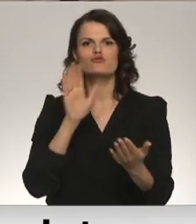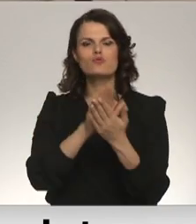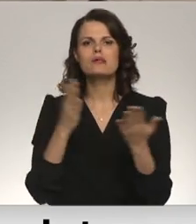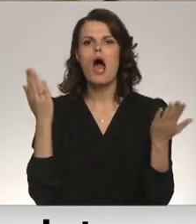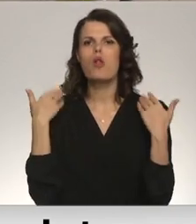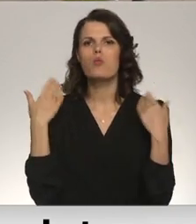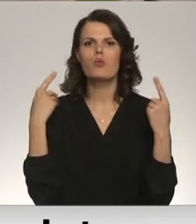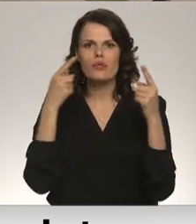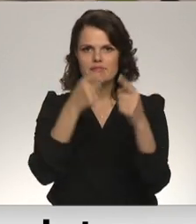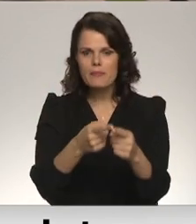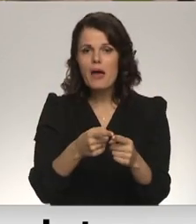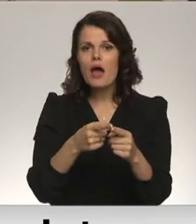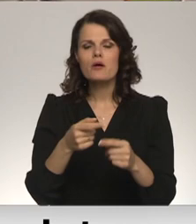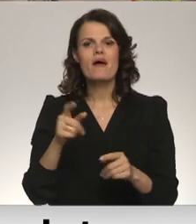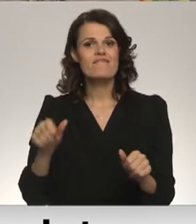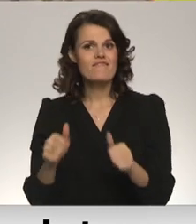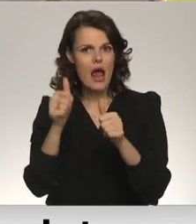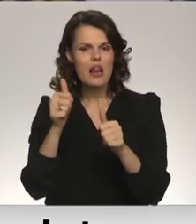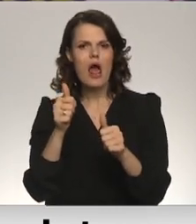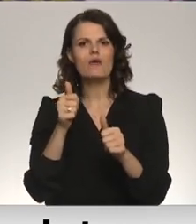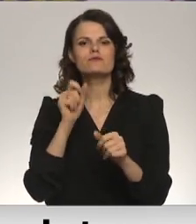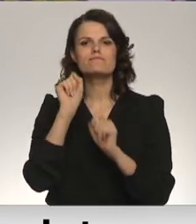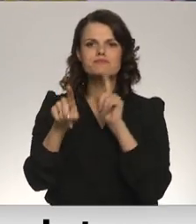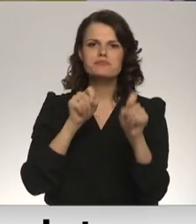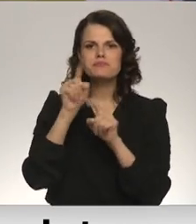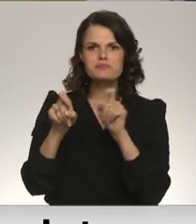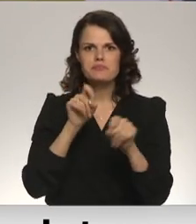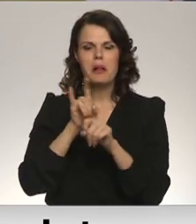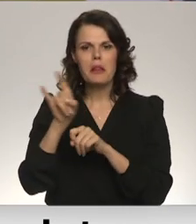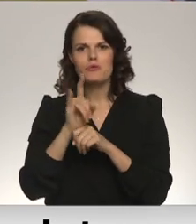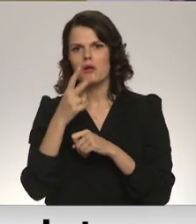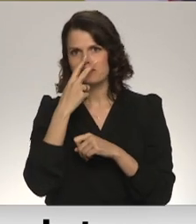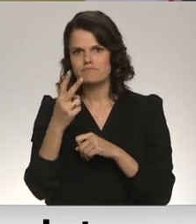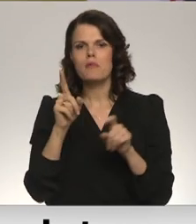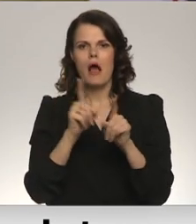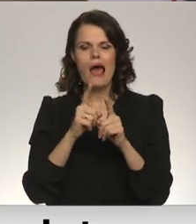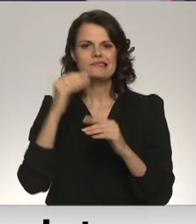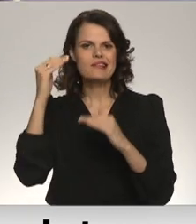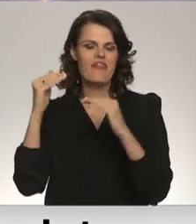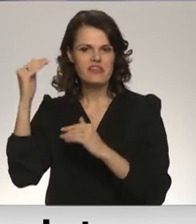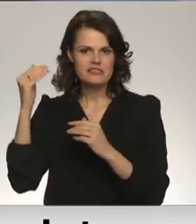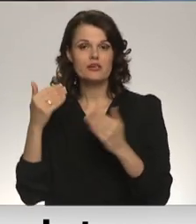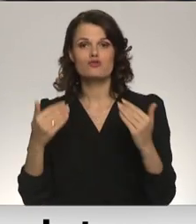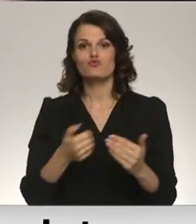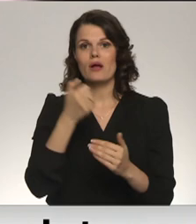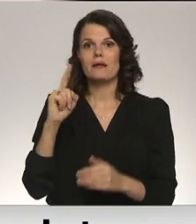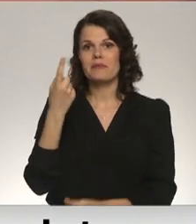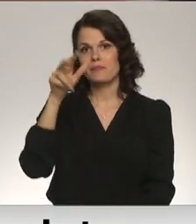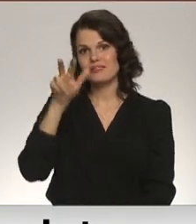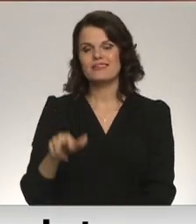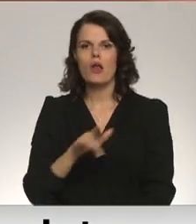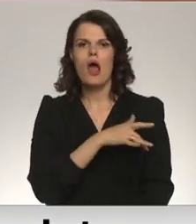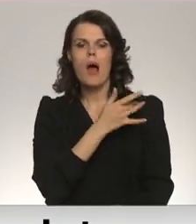galvmērķiem. Vienlaikus pieprasījumu pēc lidojumiem parāda arī apkalpoto pasažieru statistiku. Šī gada pirmajā ceturksnī